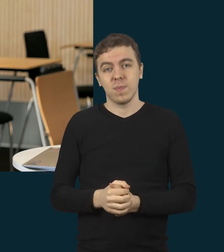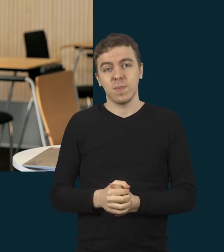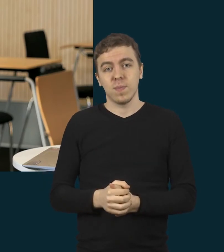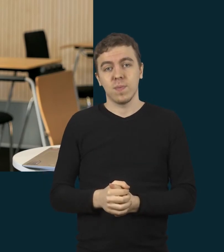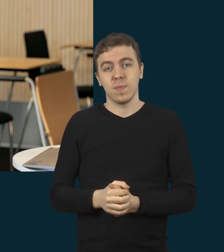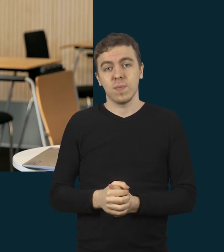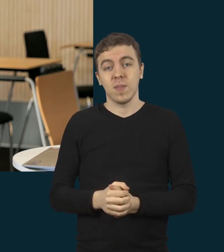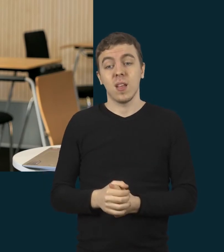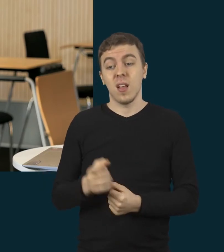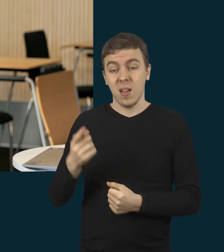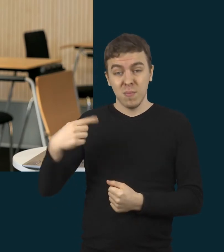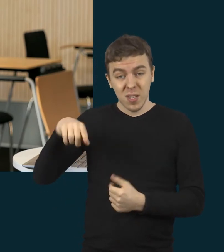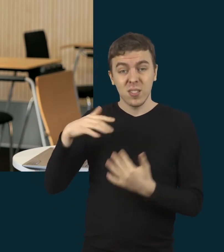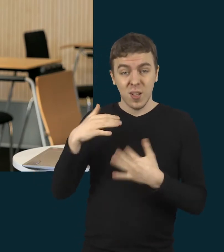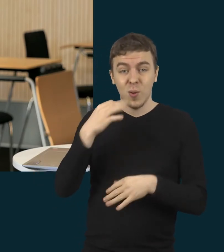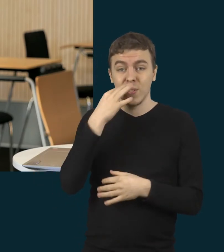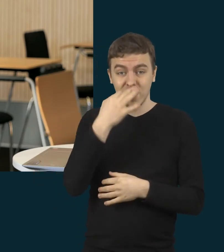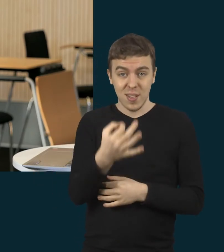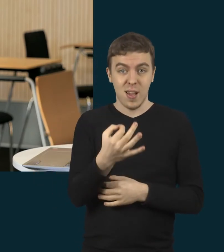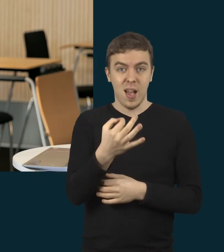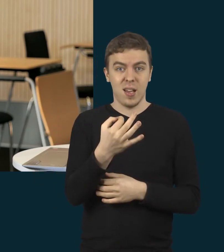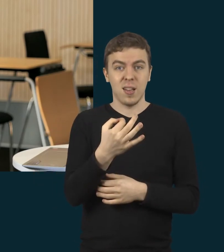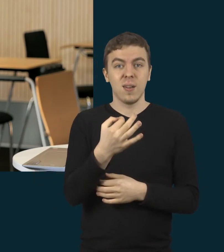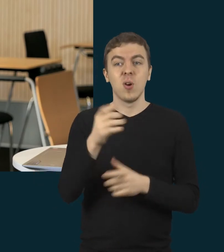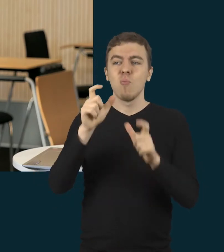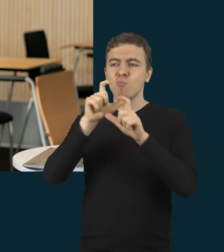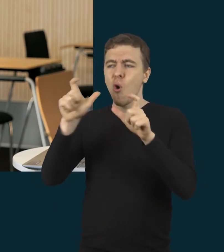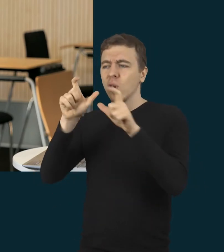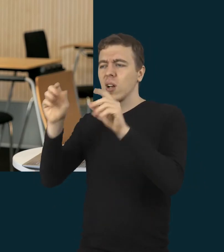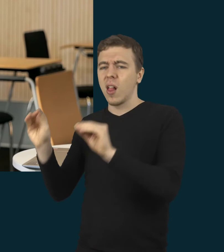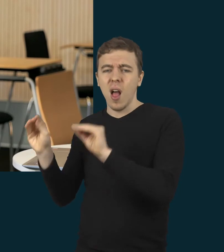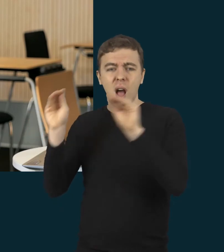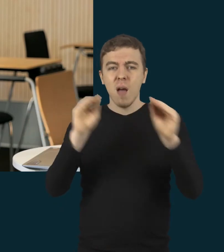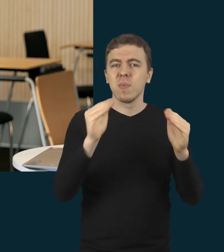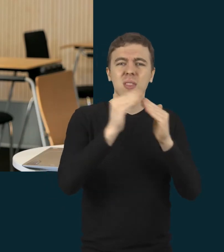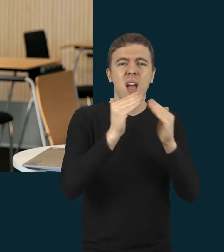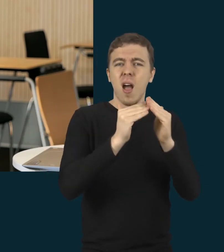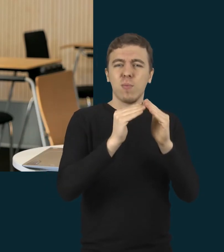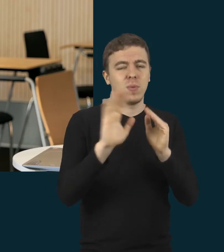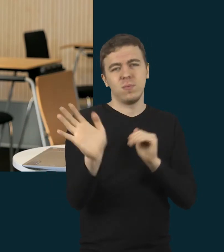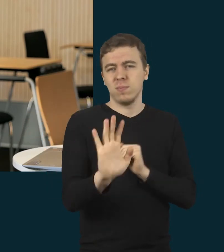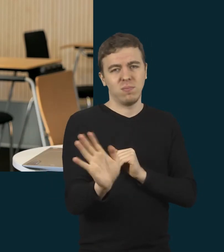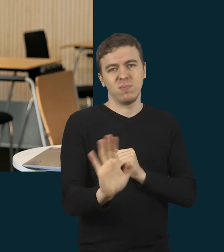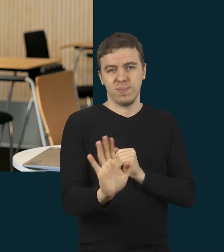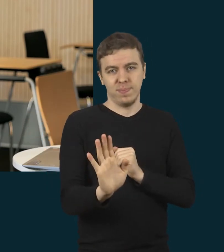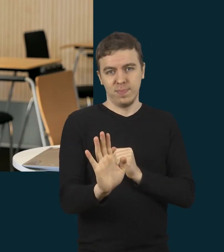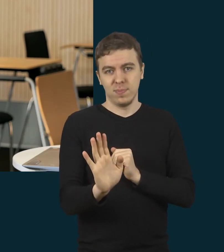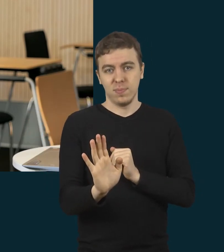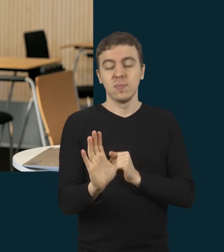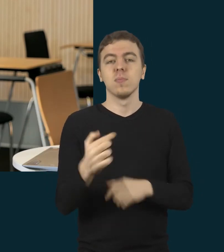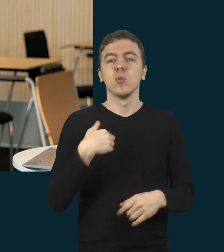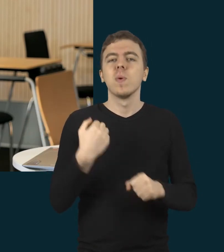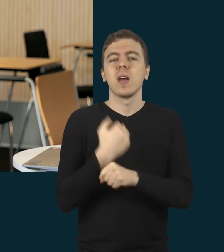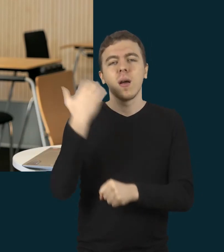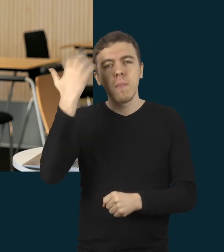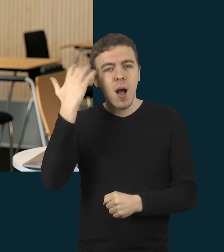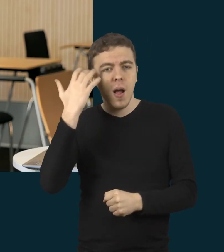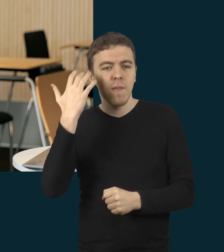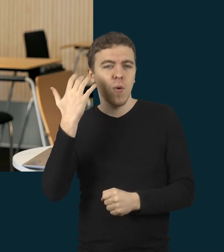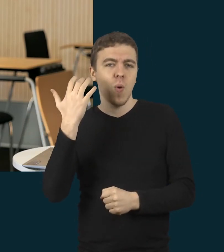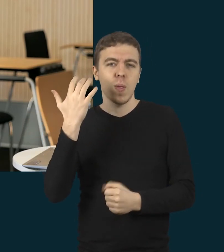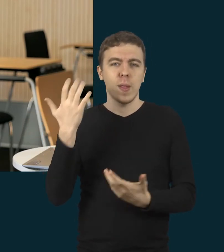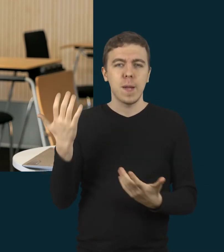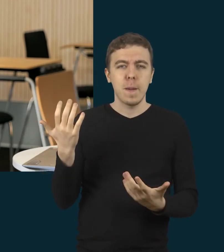Mes kaip ir sakėm, kad mes nebandėm perkelti mokyklos į tą nuotalinį augdymą. Mes turėjom galvoti tą patį,